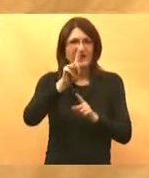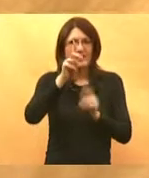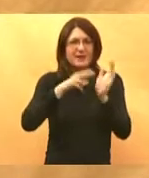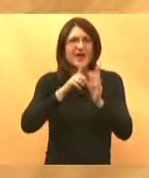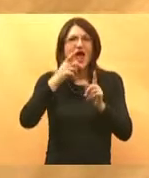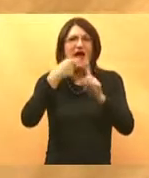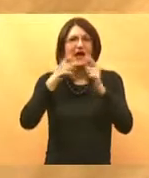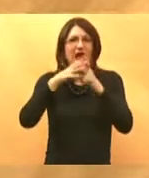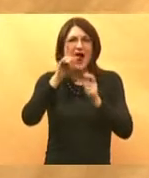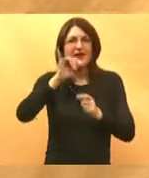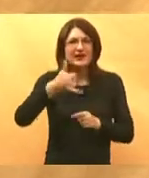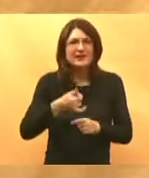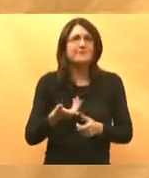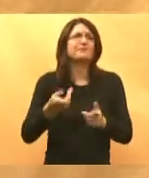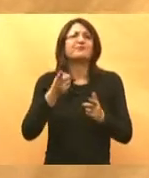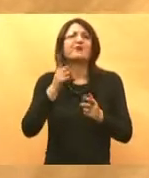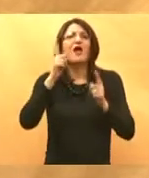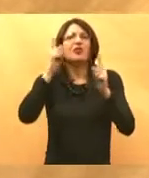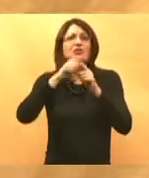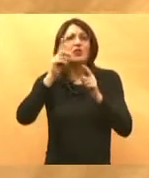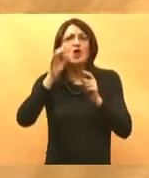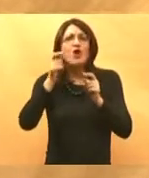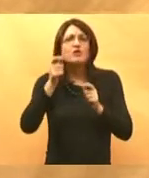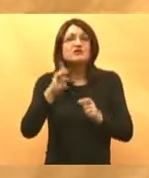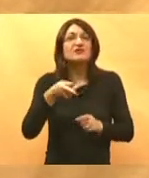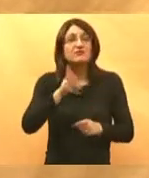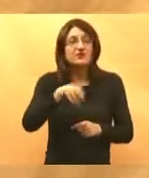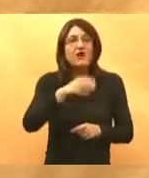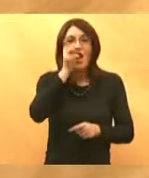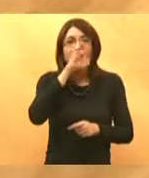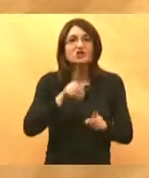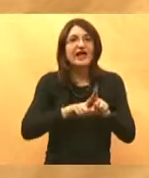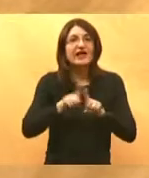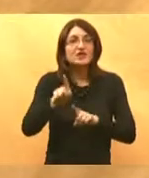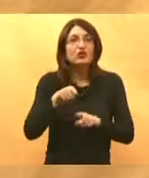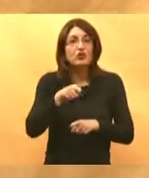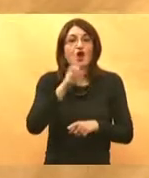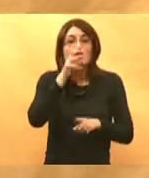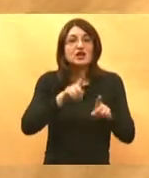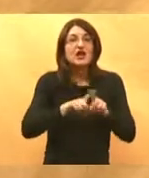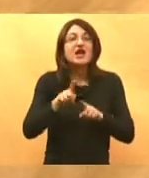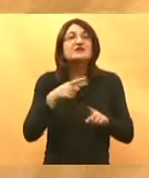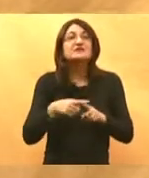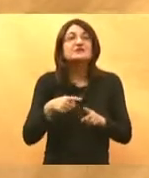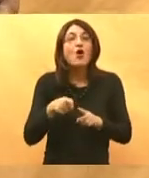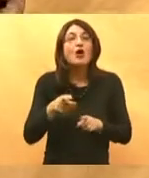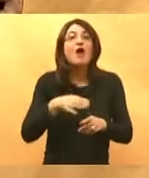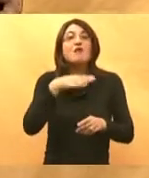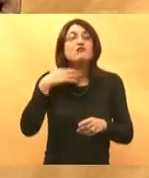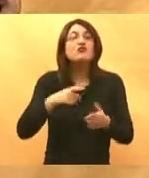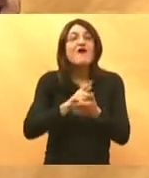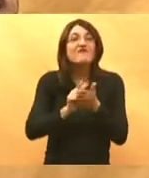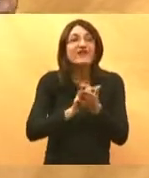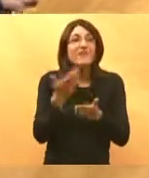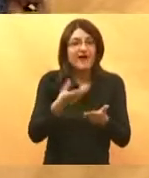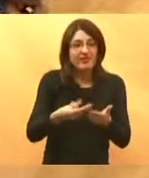Kali u serumu kao i trombociti i nekad krvna slika imamo loše rezultate Loši rezultati koji se uglavnom mogu protomačiti ima da je preveliko vrijeme od uzimanja